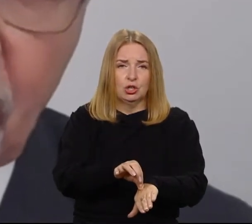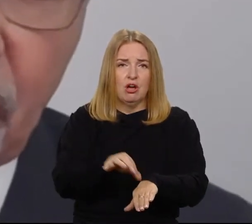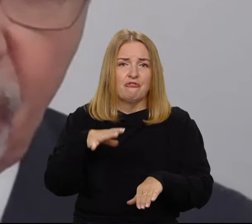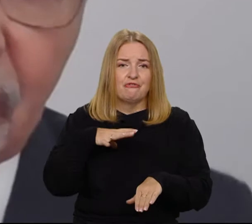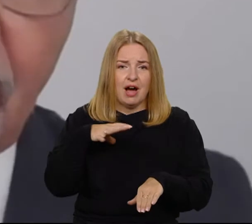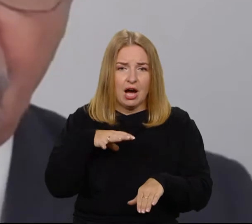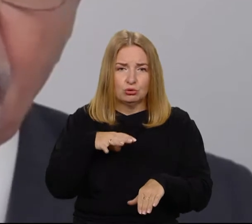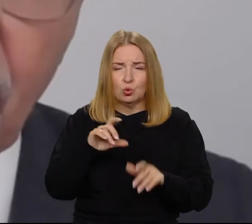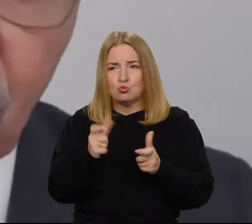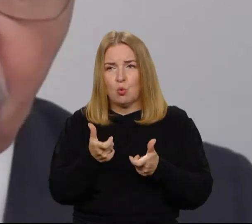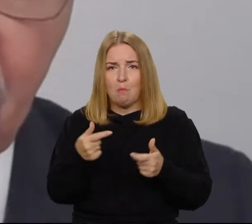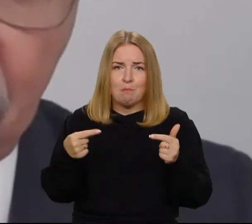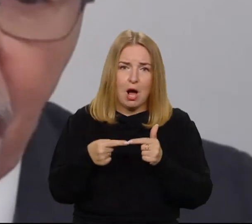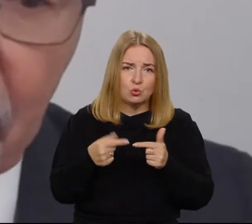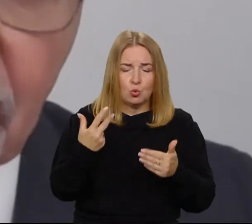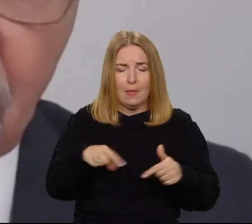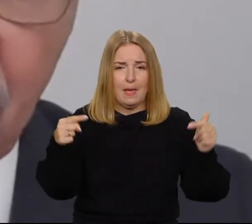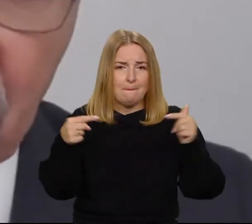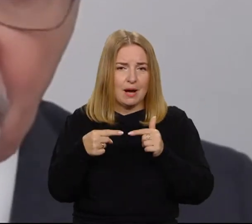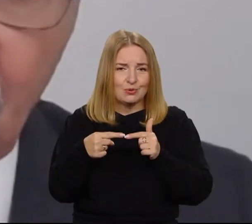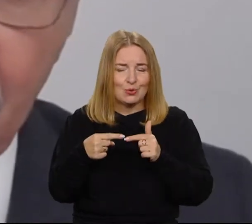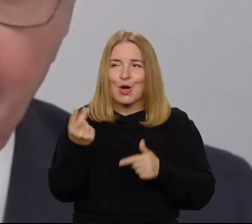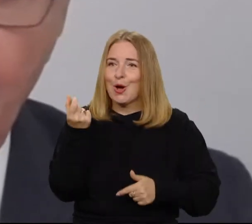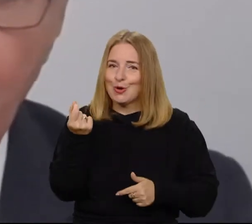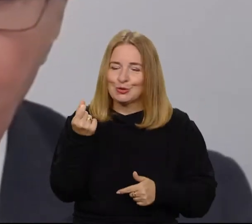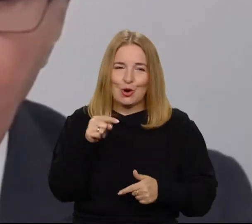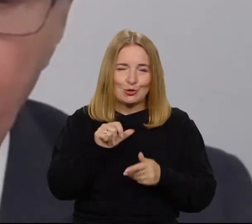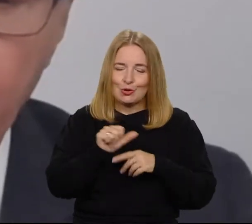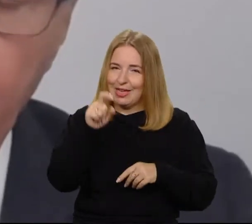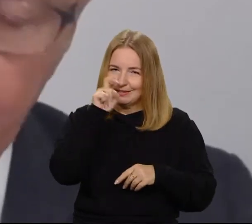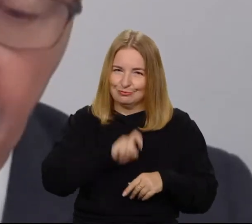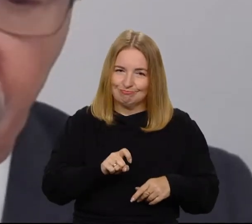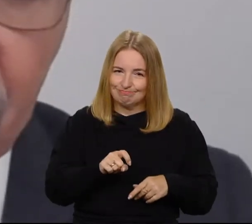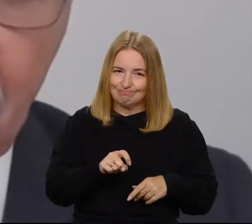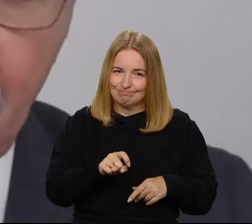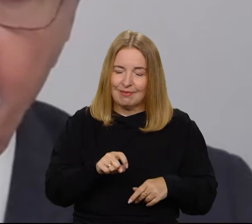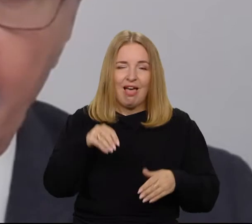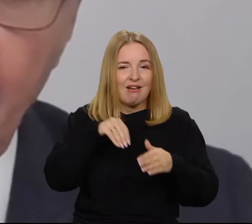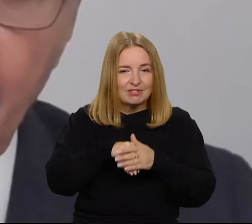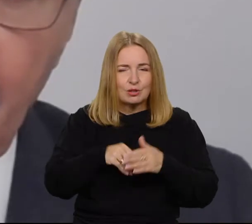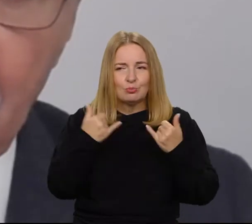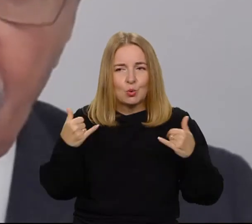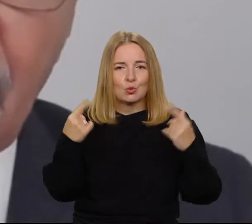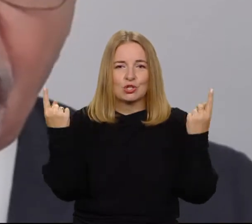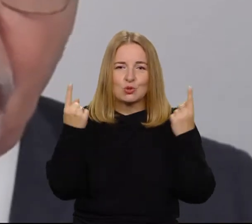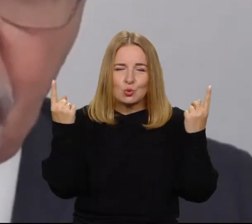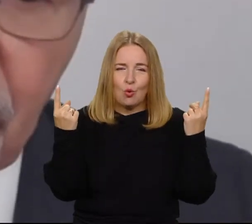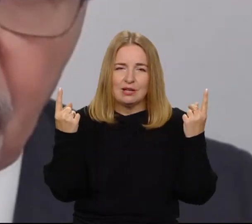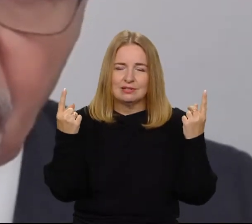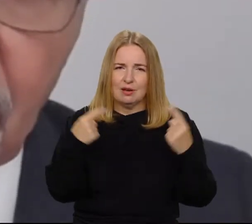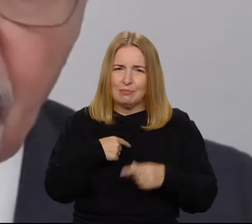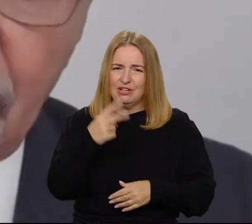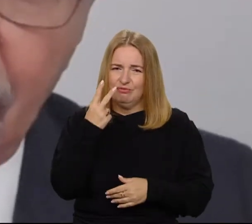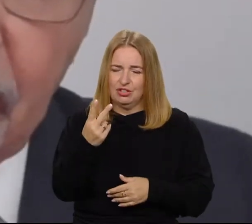tego, co mi odpowiada. To byłoby bardzo, bardzo niedobre podejście. I mamy wiele przykładów takiego podejścia. A